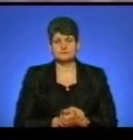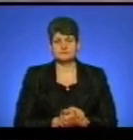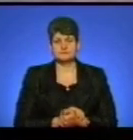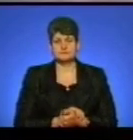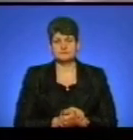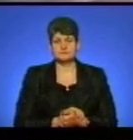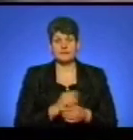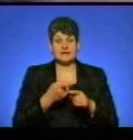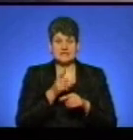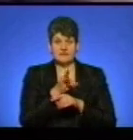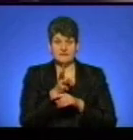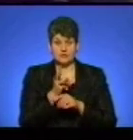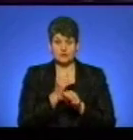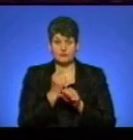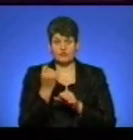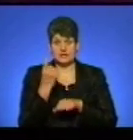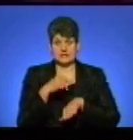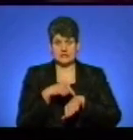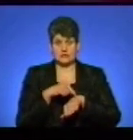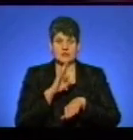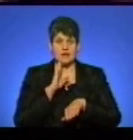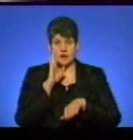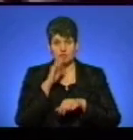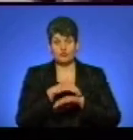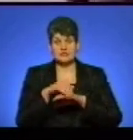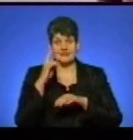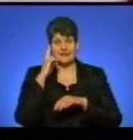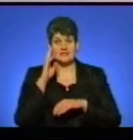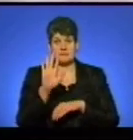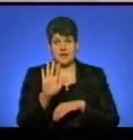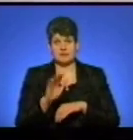Це відео відзнято о 11-й ранку на вулиці Київська, 5.